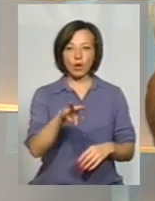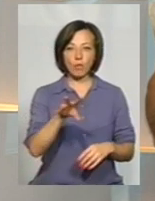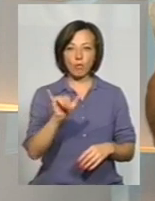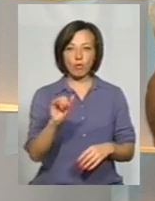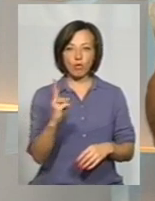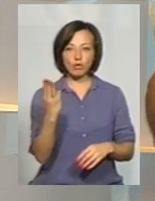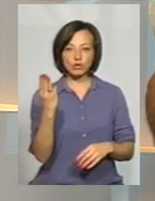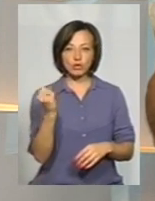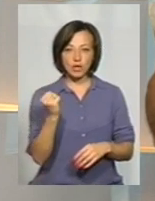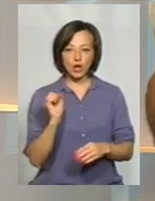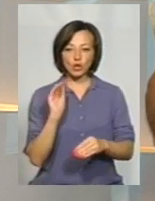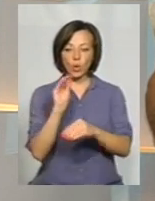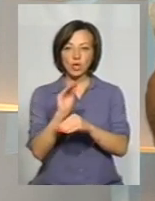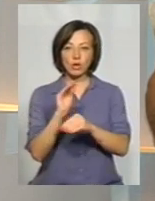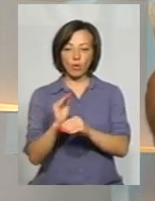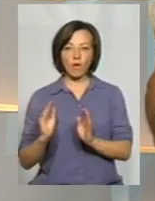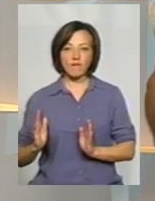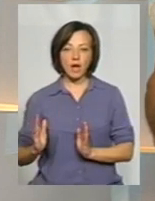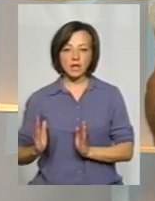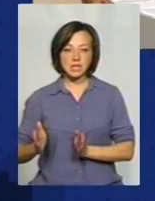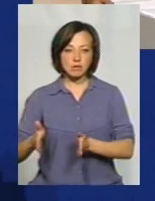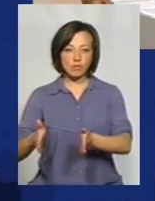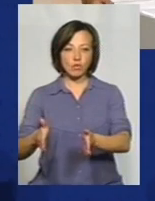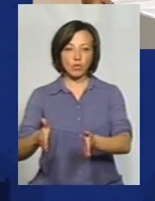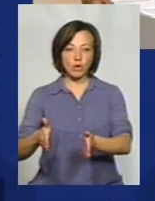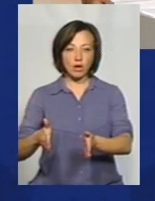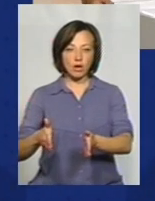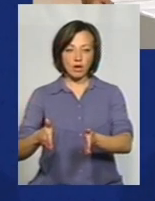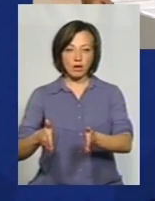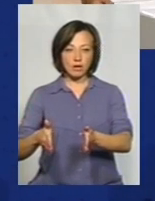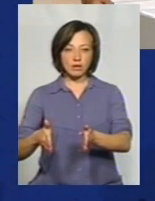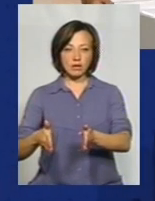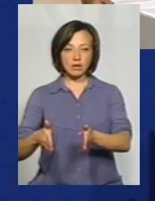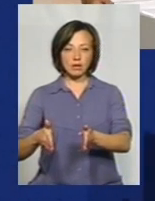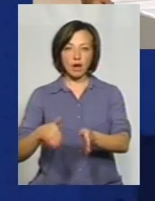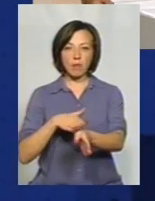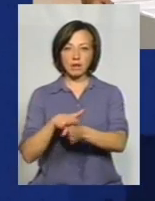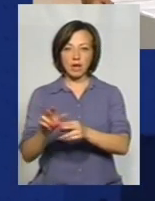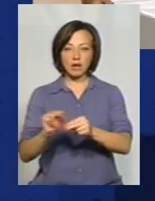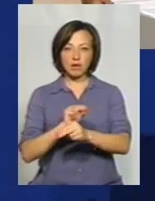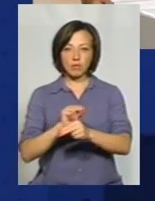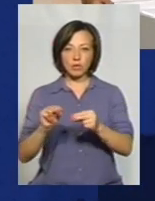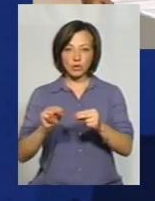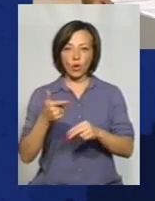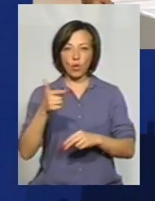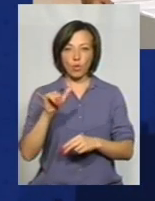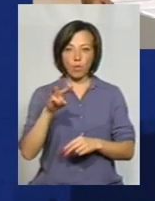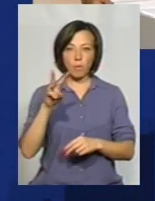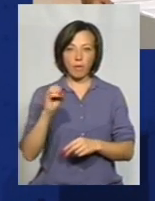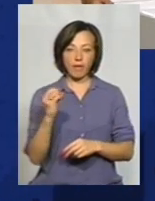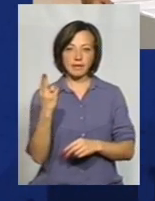додаткова смуга через додаткова смуга капітальний ремонт населеного пункту Гумельці,